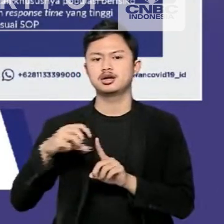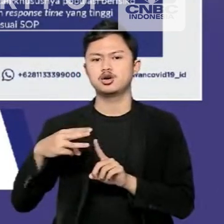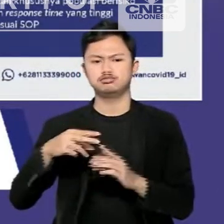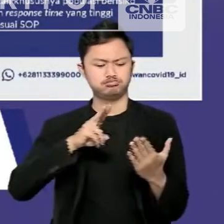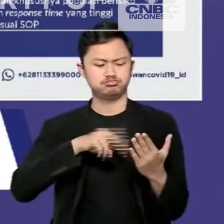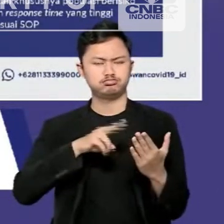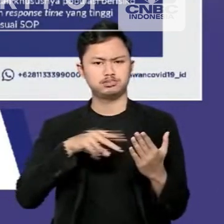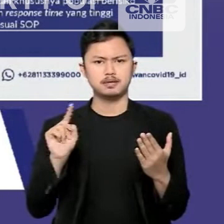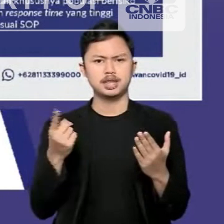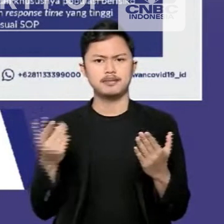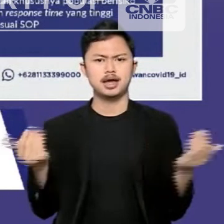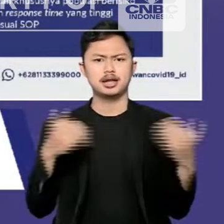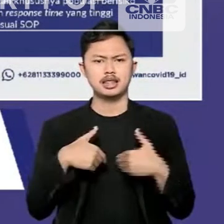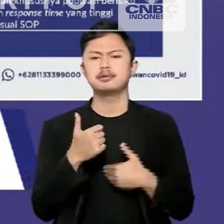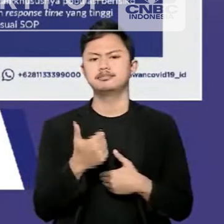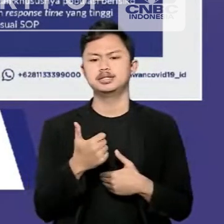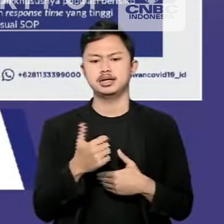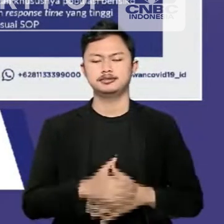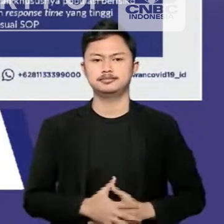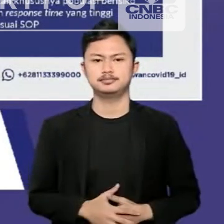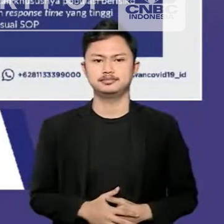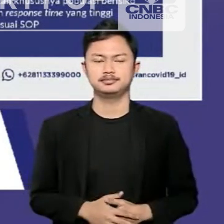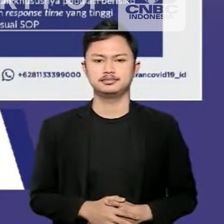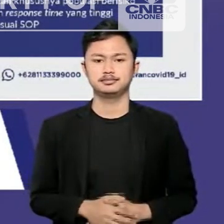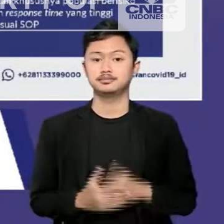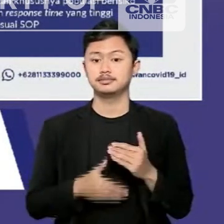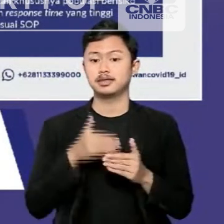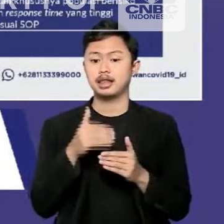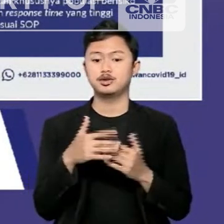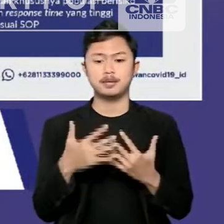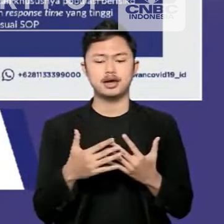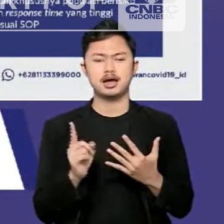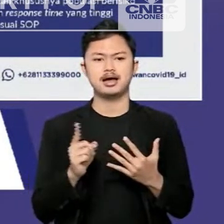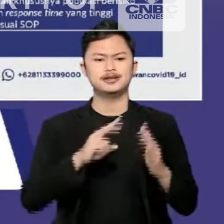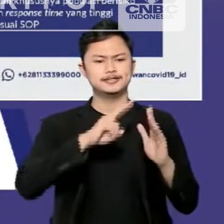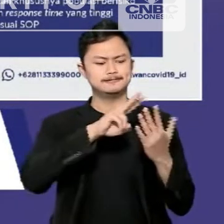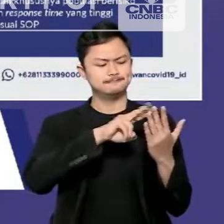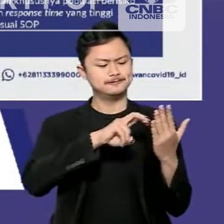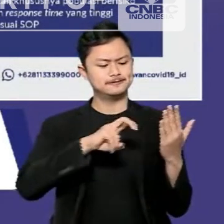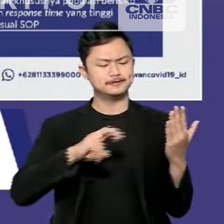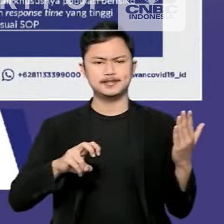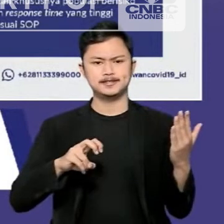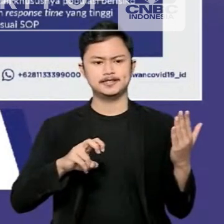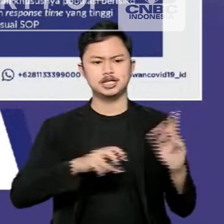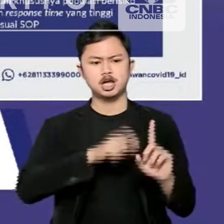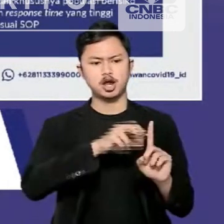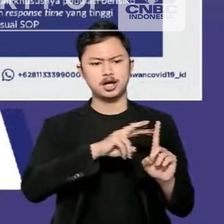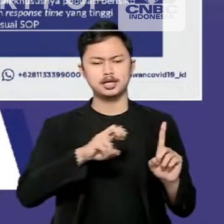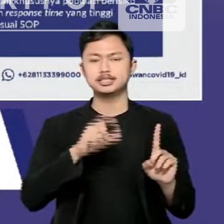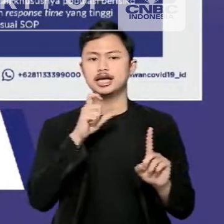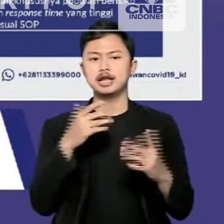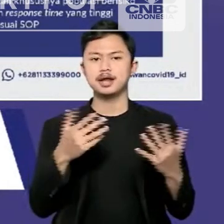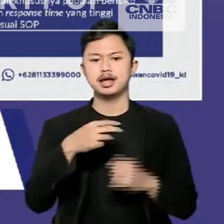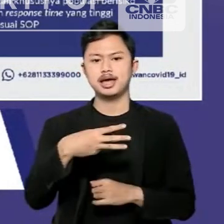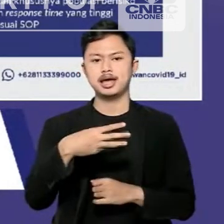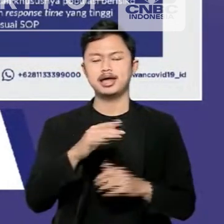untuk screening awal saat kedatangan karantina di hotel, kemudian screening berkas syarat pelaku perjalanan melalui e-hack